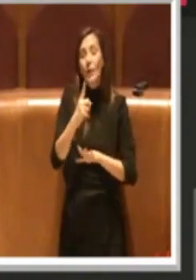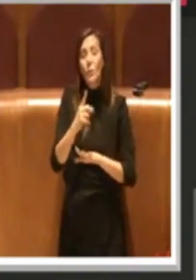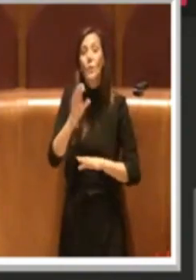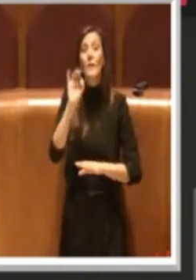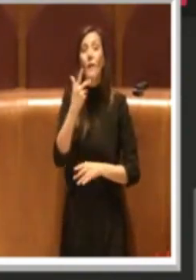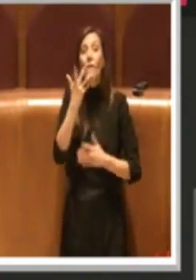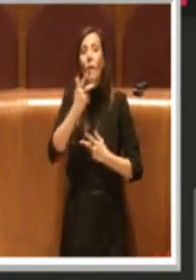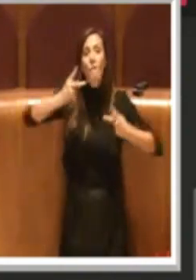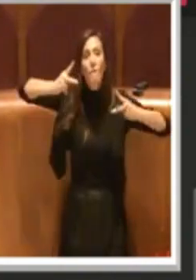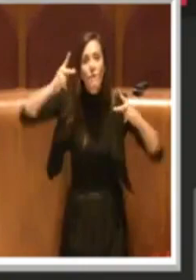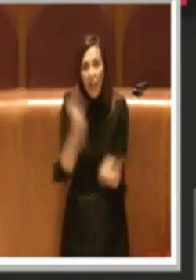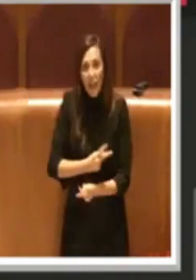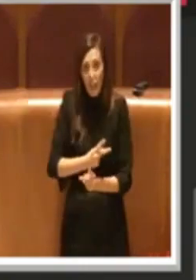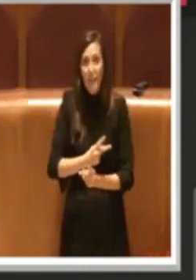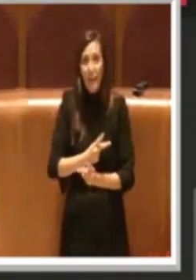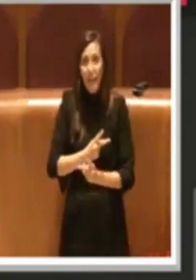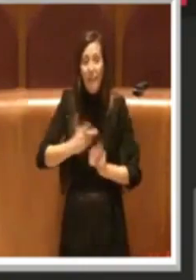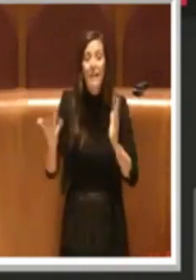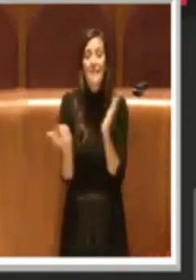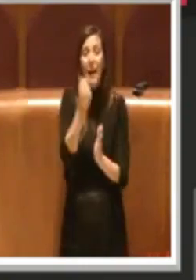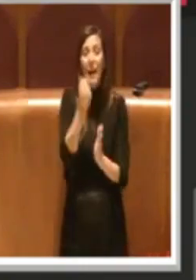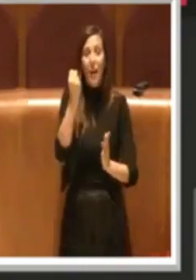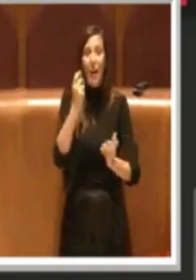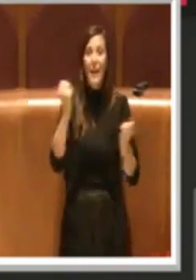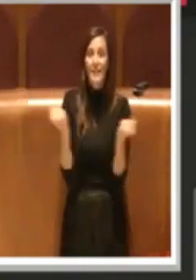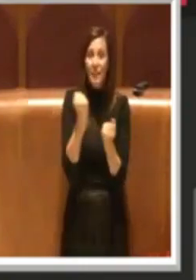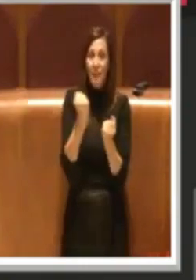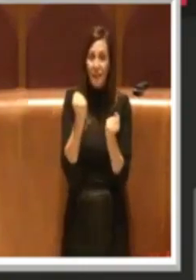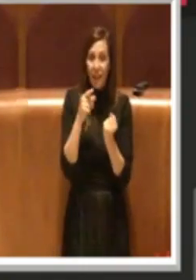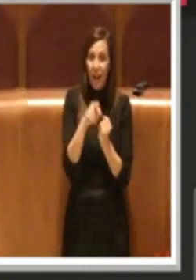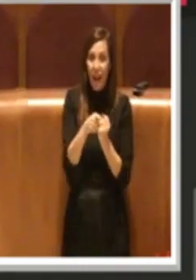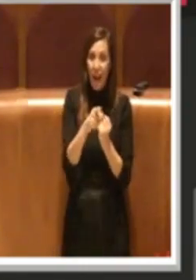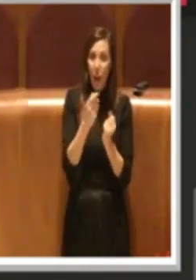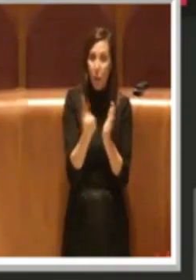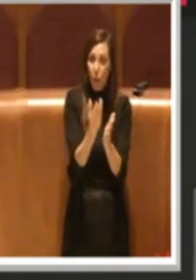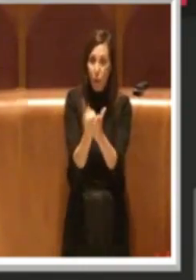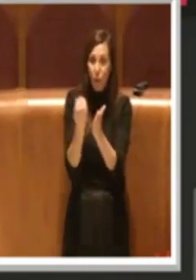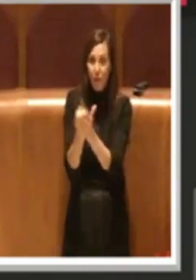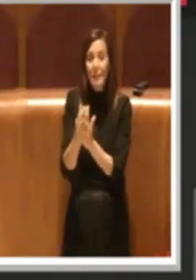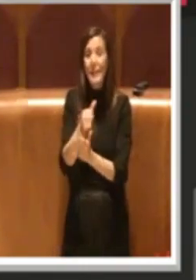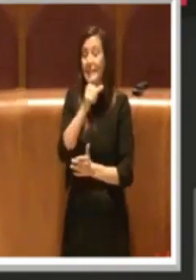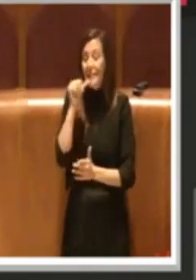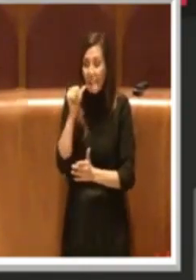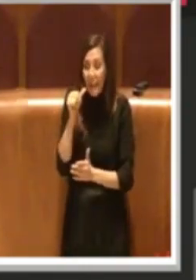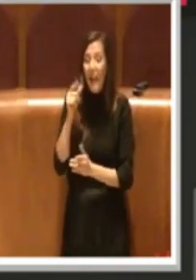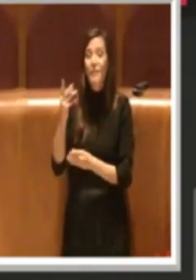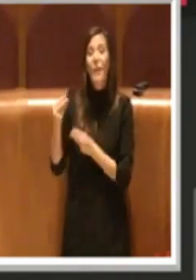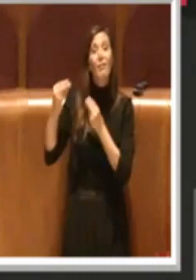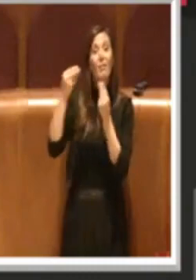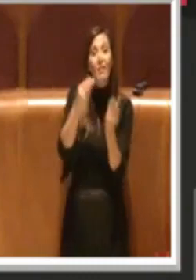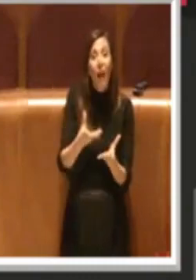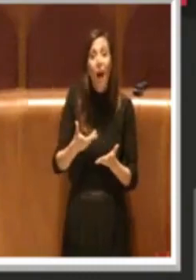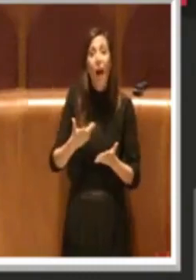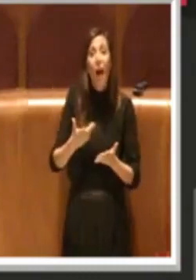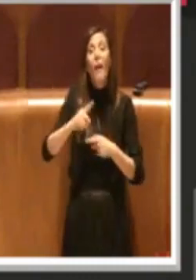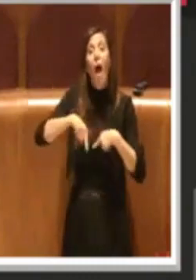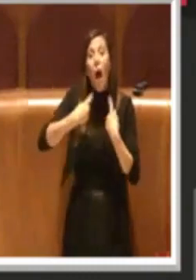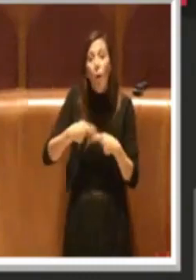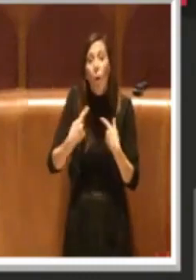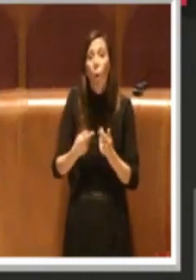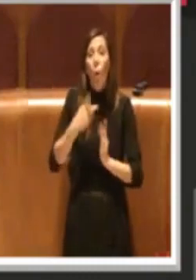produttive non appena ci sarà l'apertura, si dovranno concedere altri mesi di occupazione di suolo pubblico che